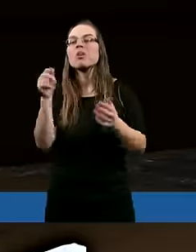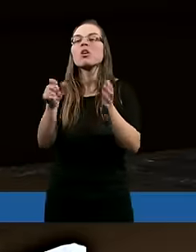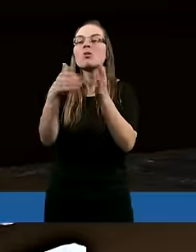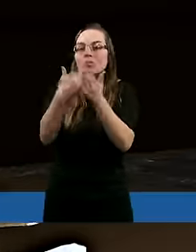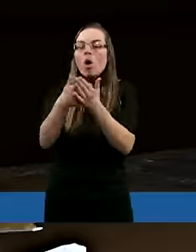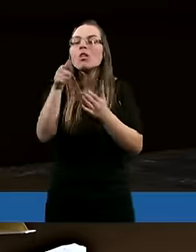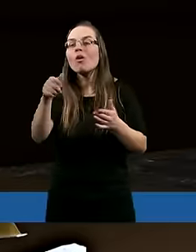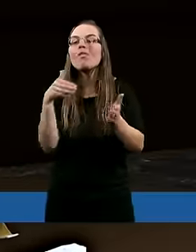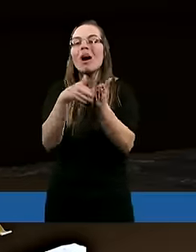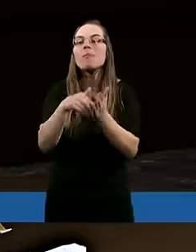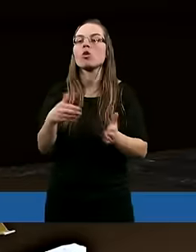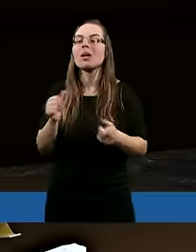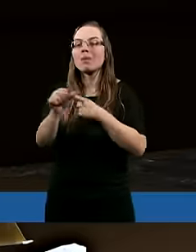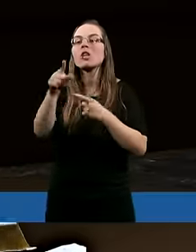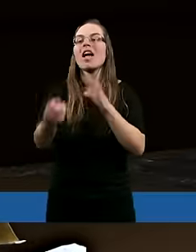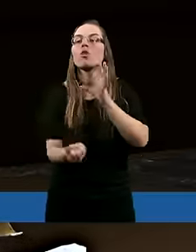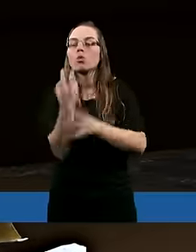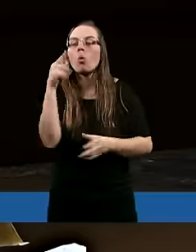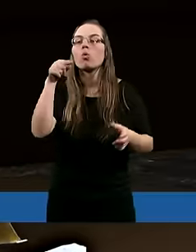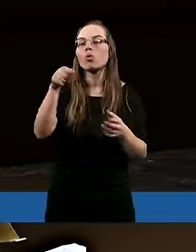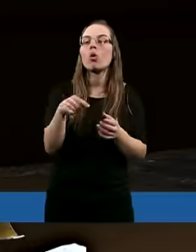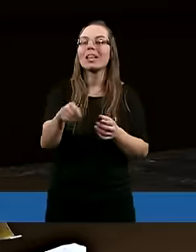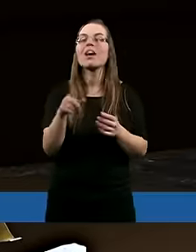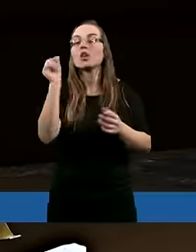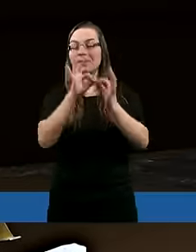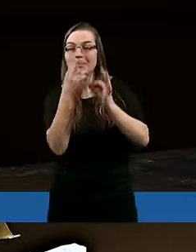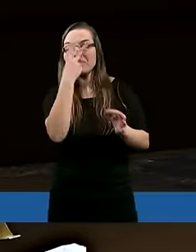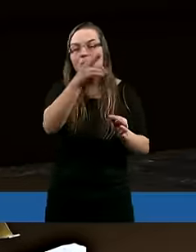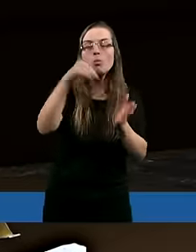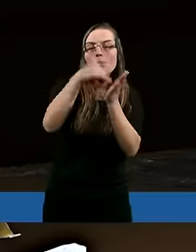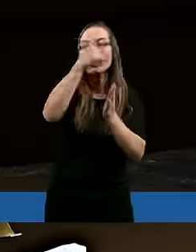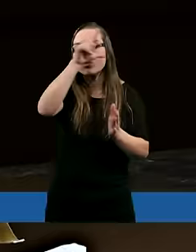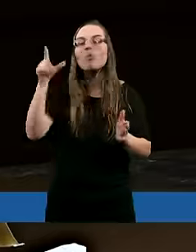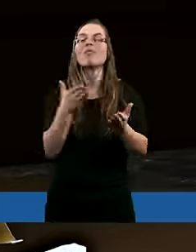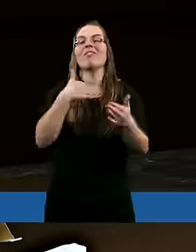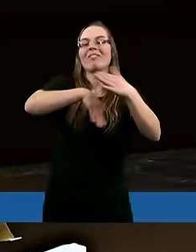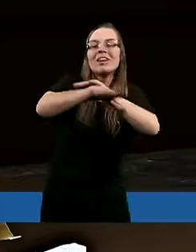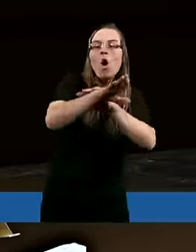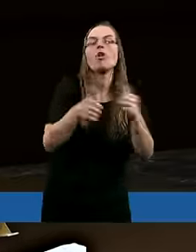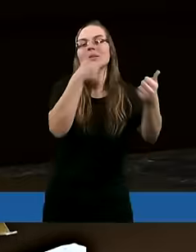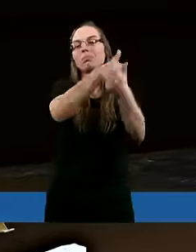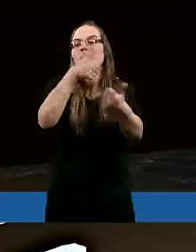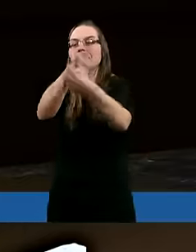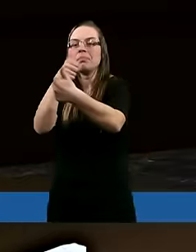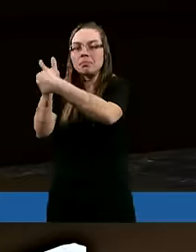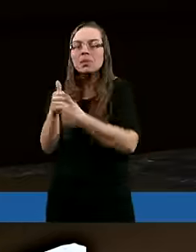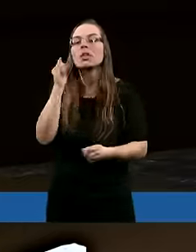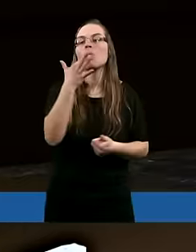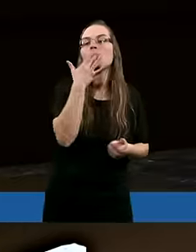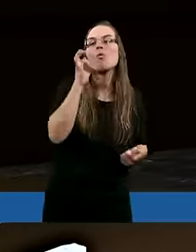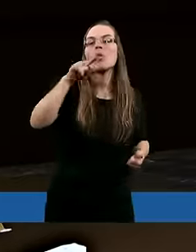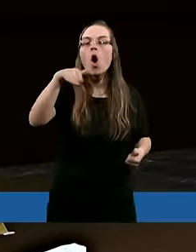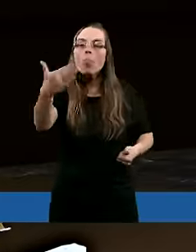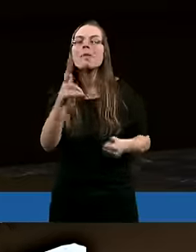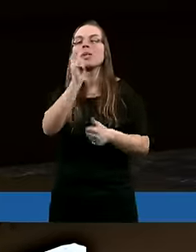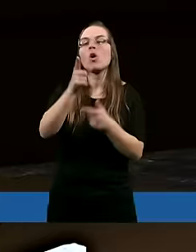Motywacją do tego jest właśnie to źródło tej, że widzimy potrzeby innych ludzi, wychodzimy do nich, mówimy o